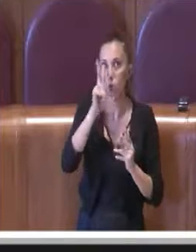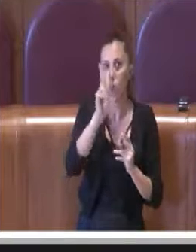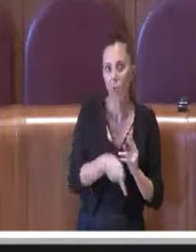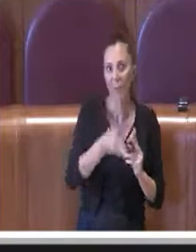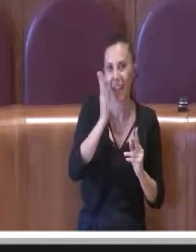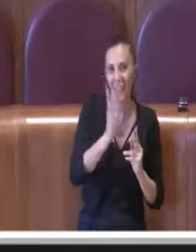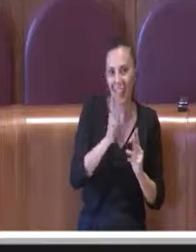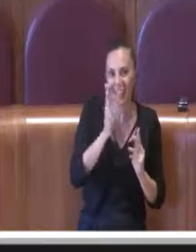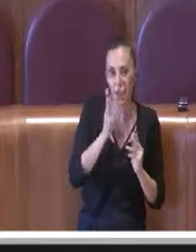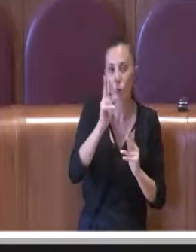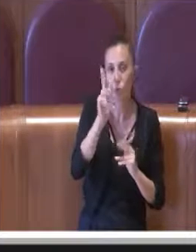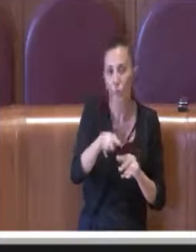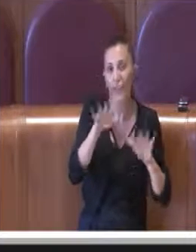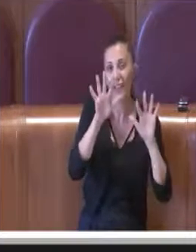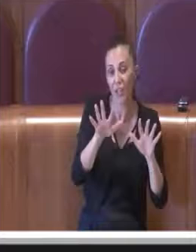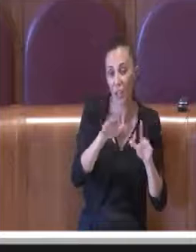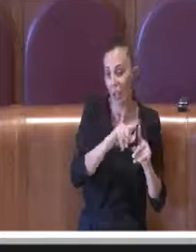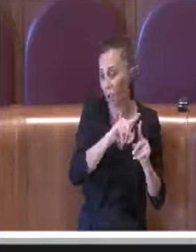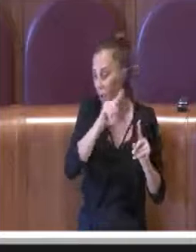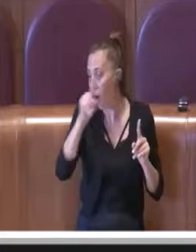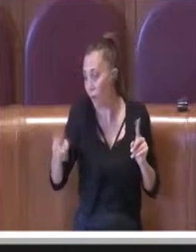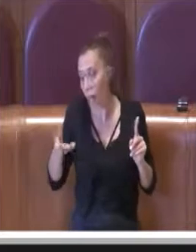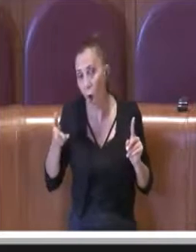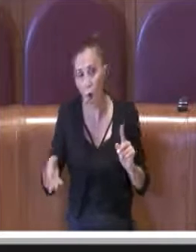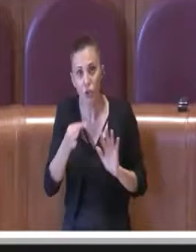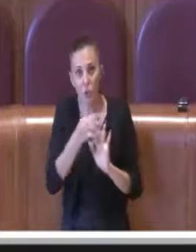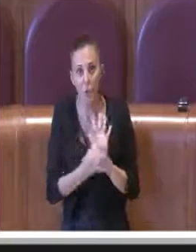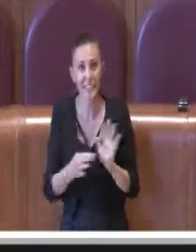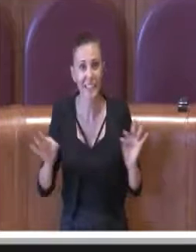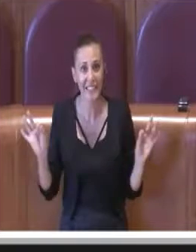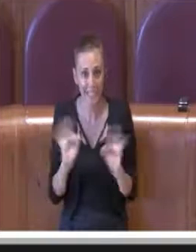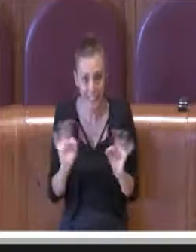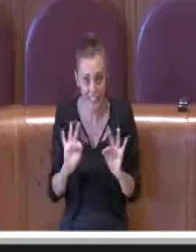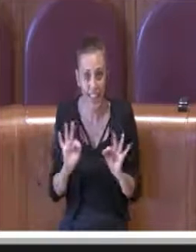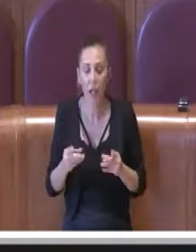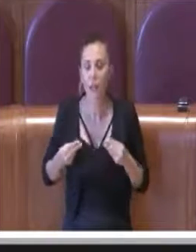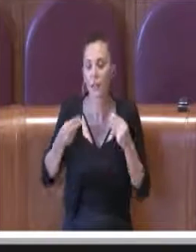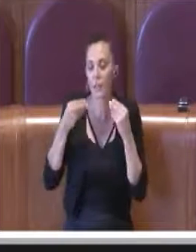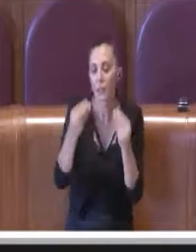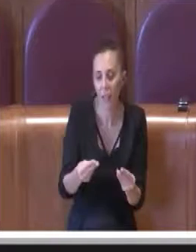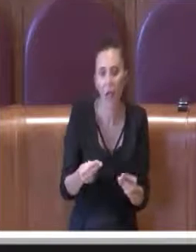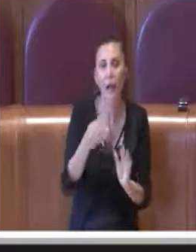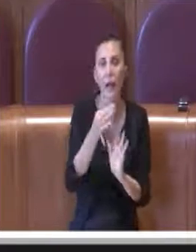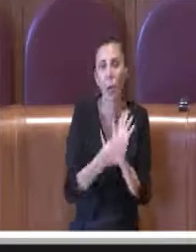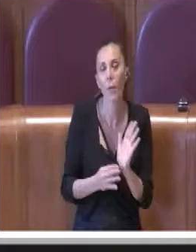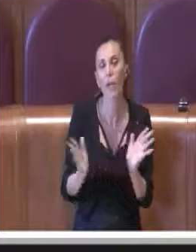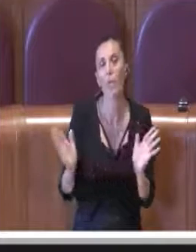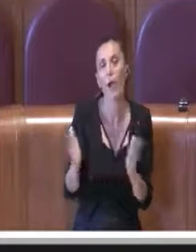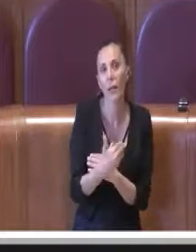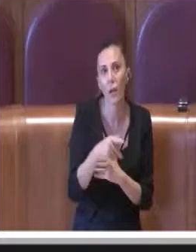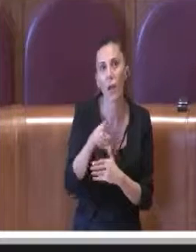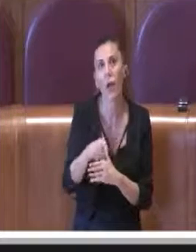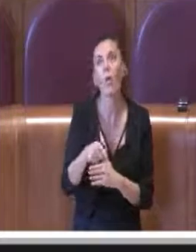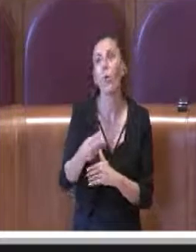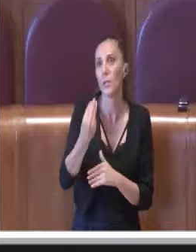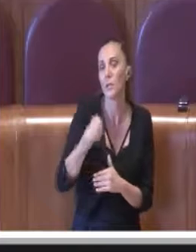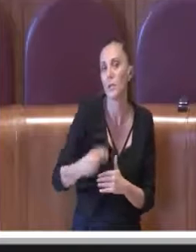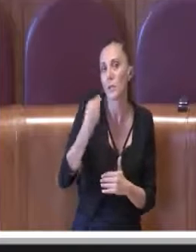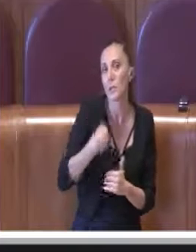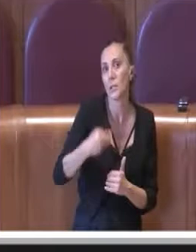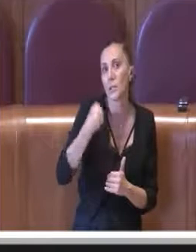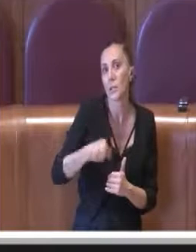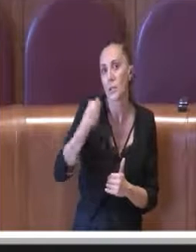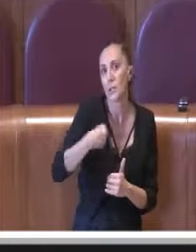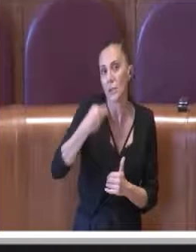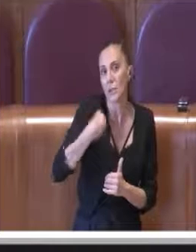che non si ha un regolamento, a questa categoria, agli anziani che lo richiedono da tempo e magari su